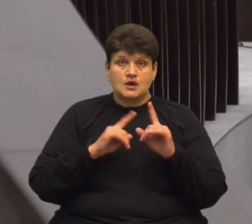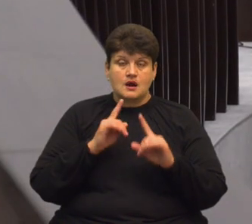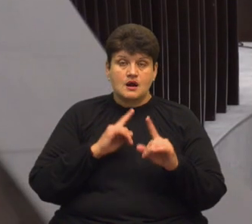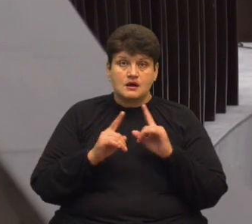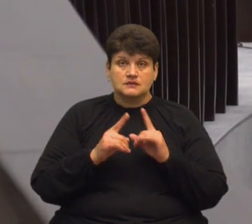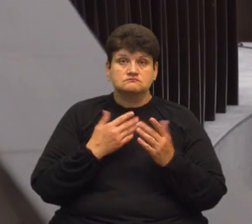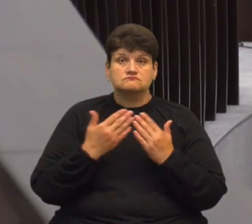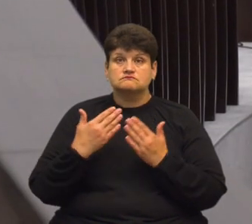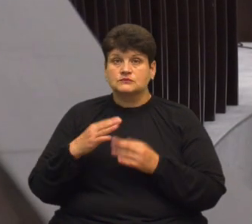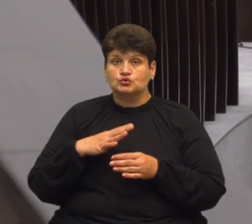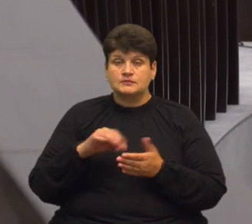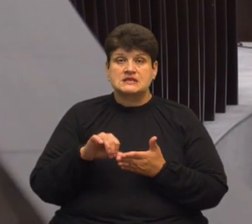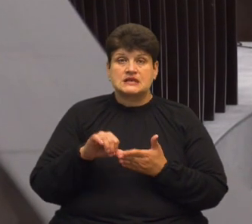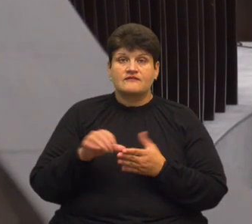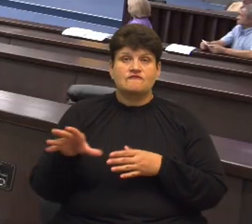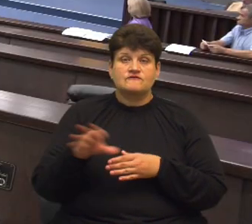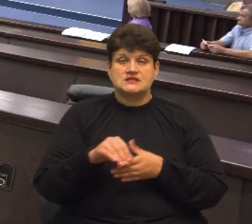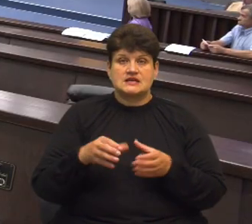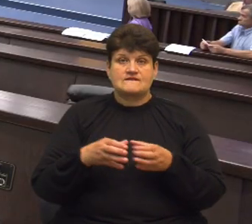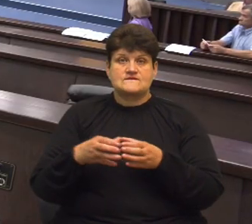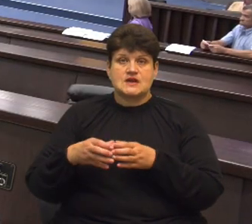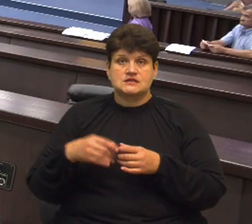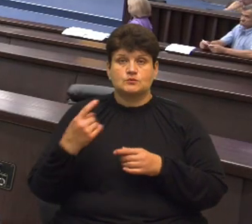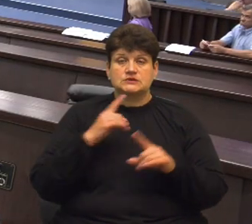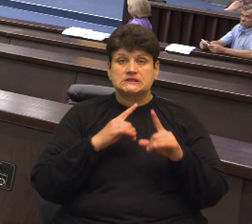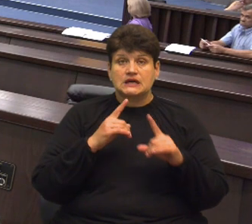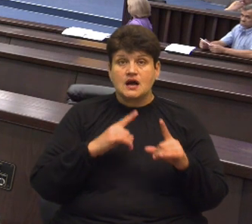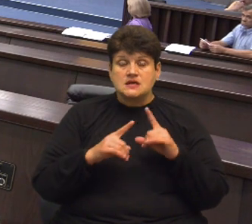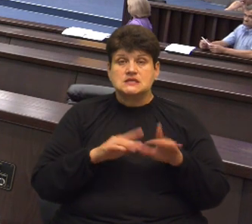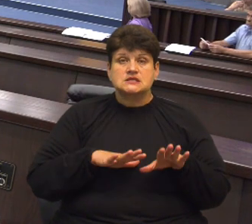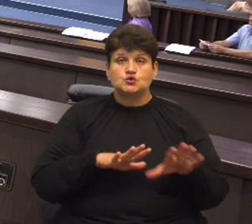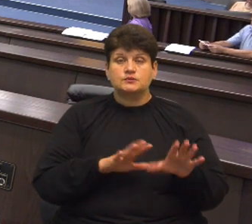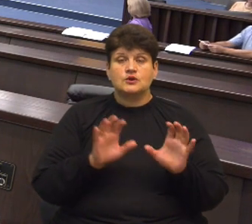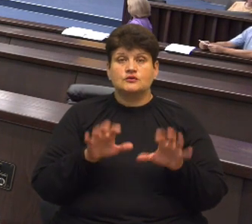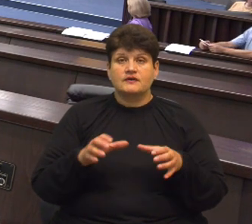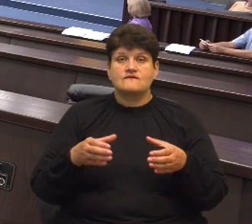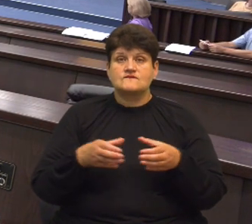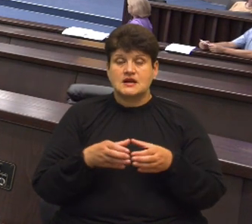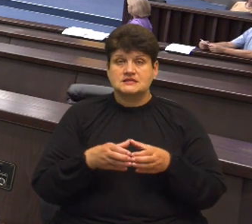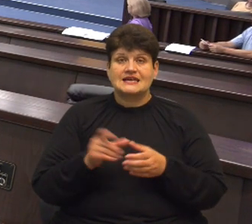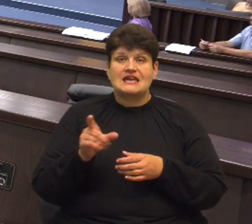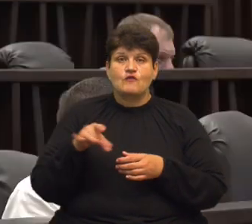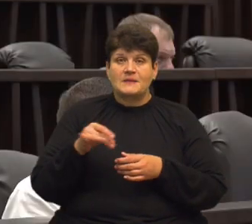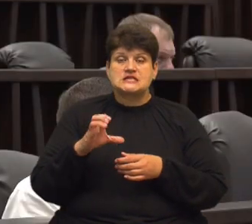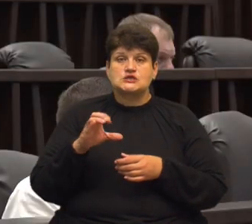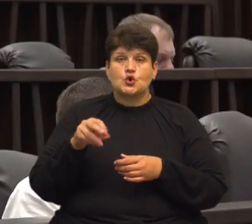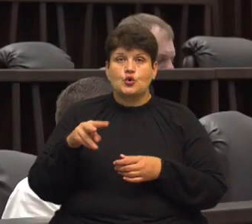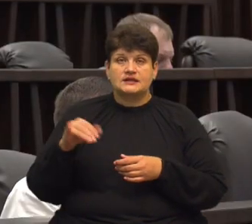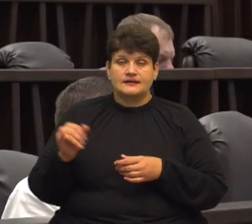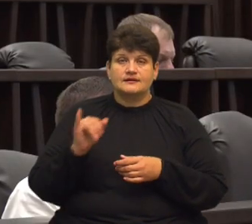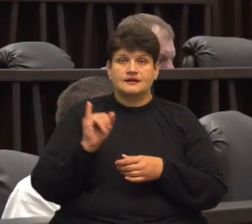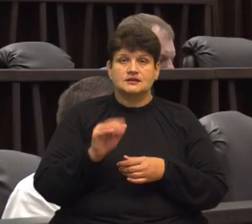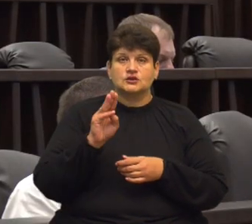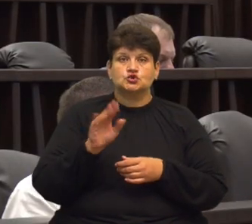поспілкувалися з представниками всіх фракцій в обласній раді. Заступниця голови фракції «Європейська солідарність» Ірина Шумада та голова фракції